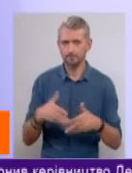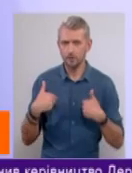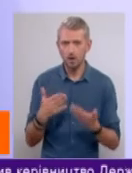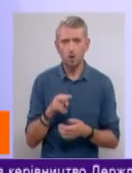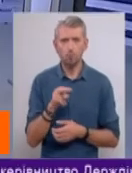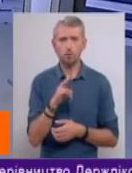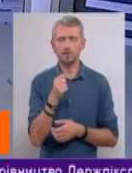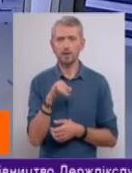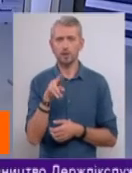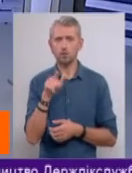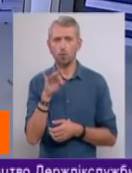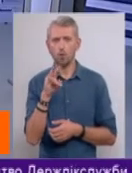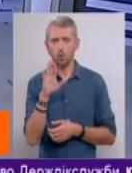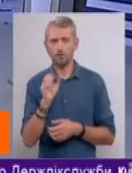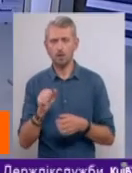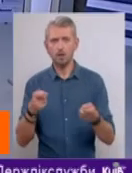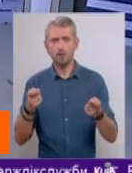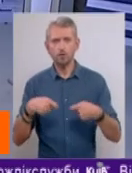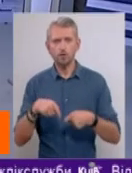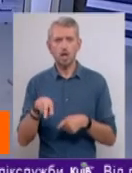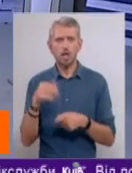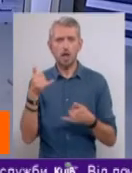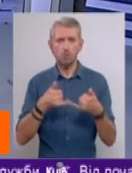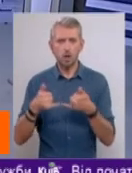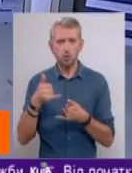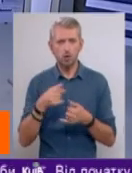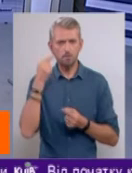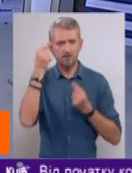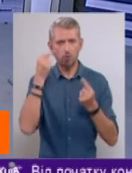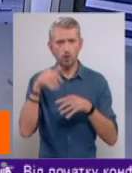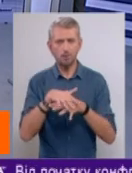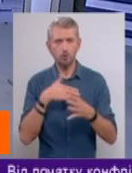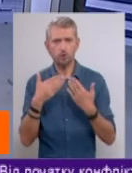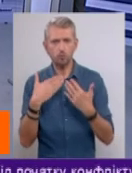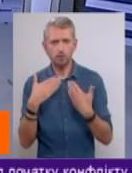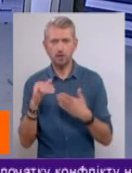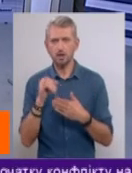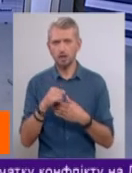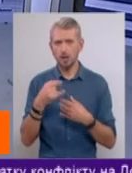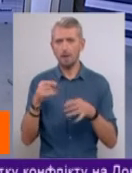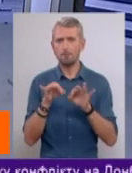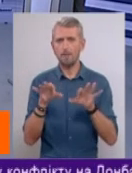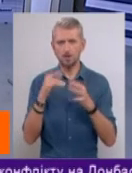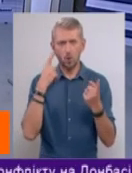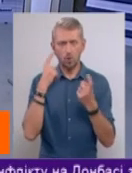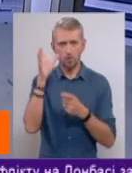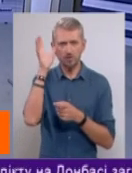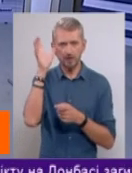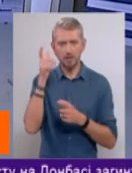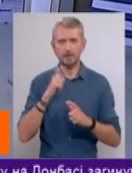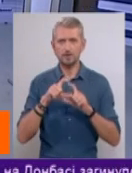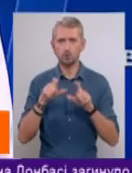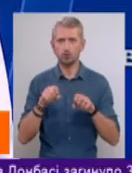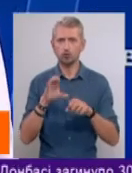Та Любовна Ідьонова, завідувач лабораторії психології масової комунікації та медіаосвіти Інституту соціальної та політичної